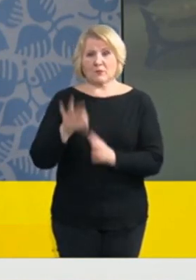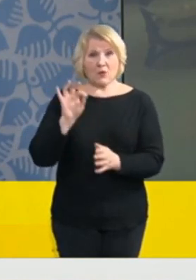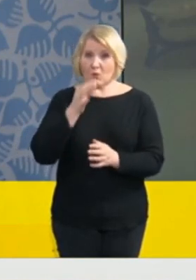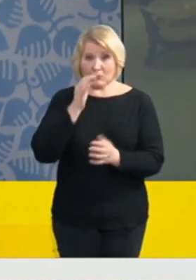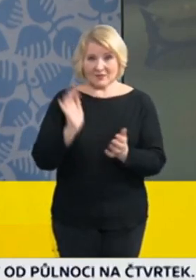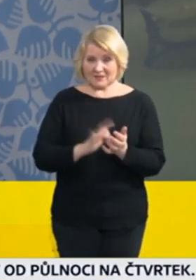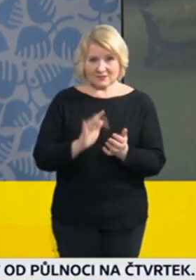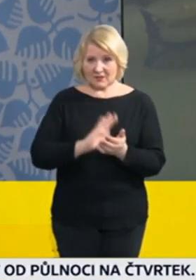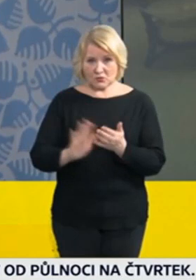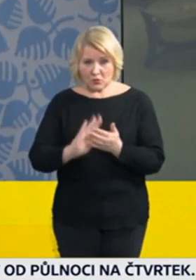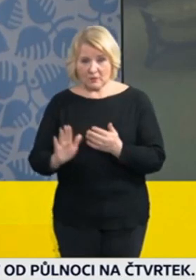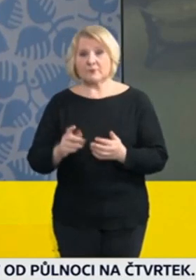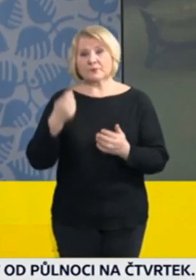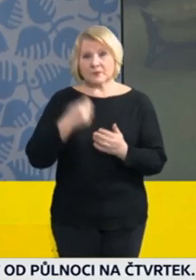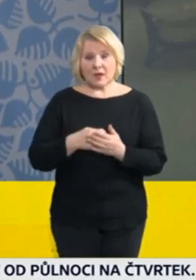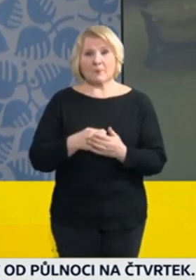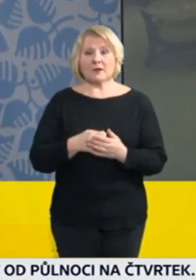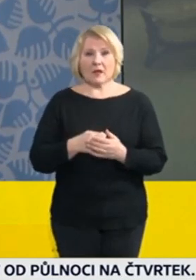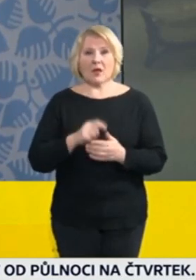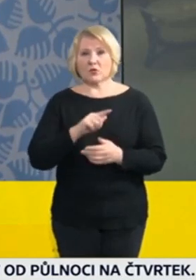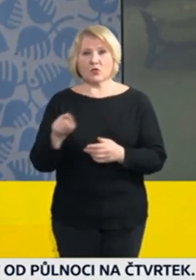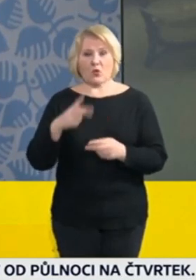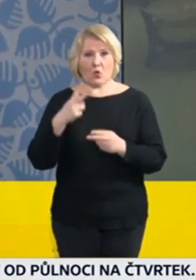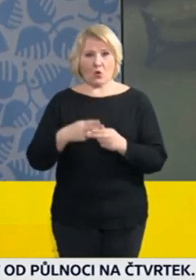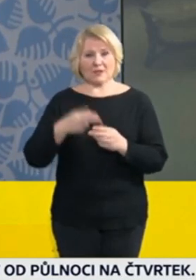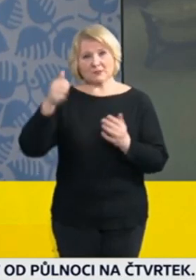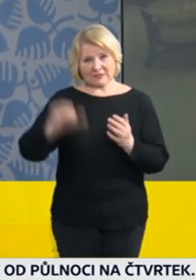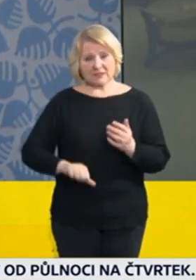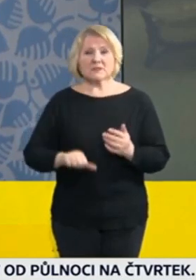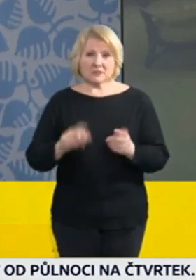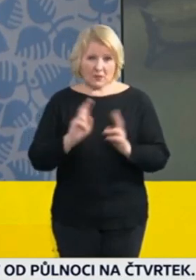tak do konce měsíce mohou mít ještě výjimku, ale od 1.